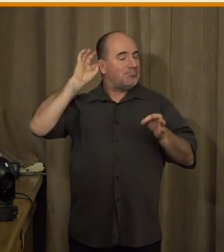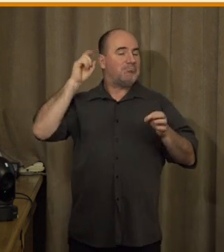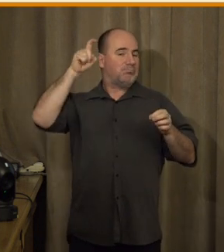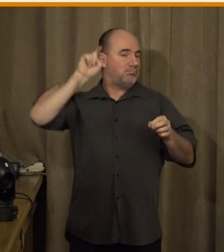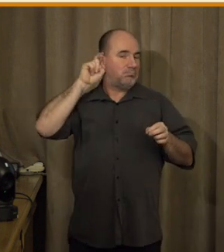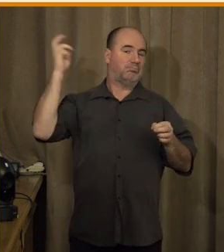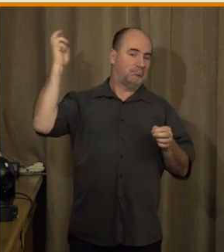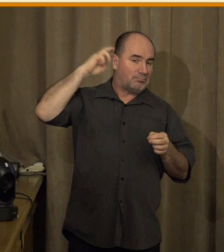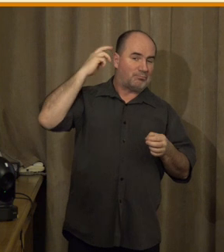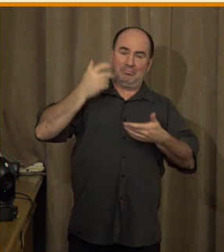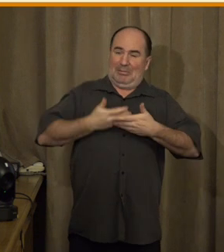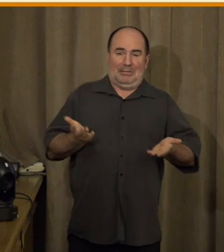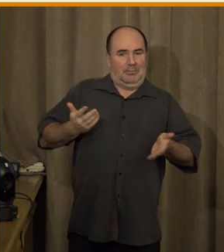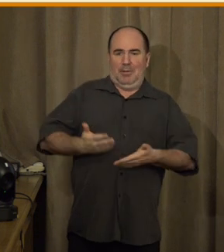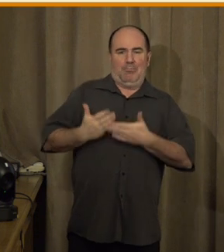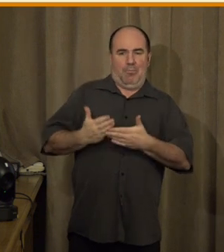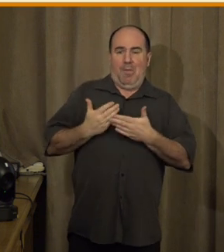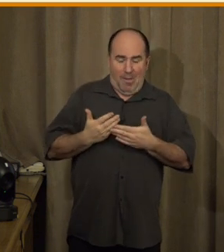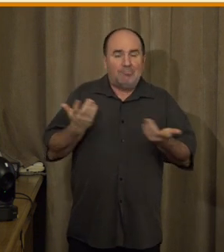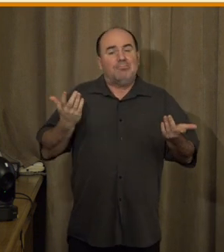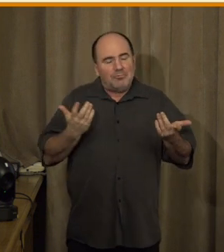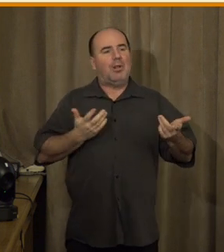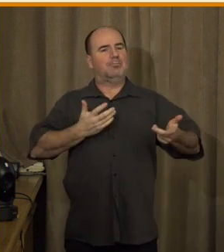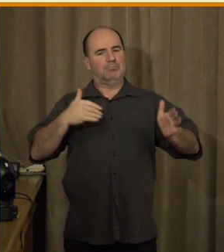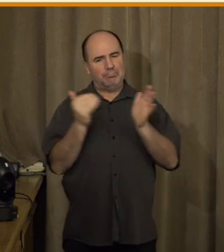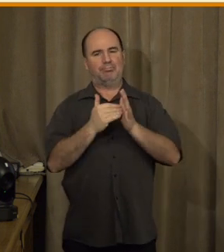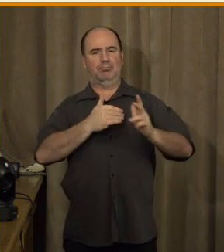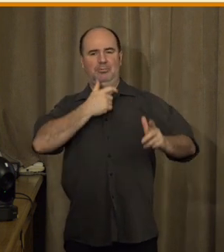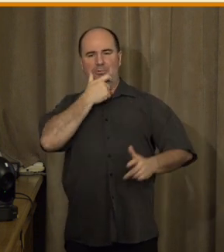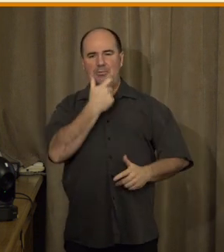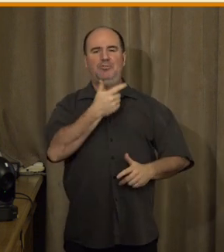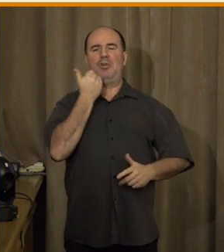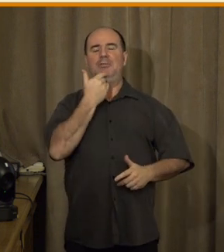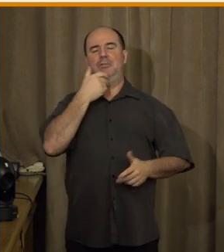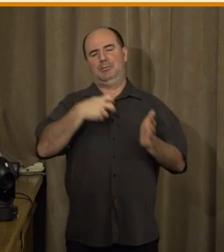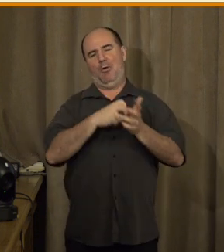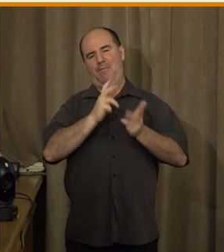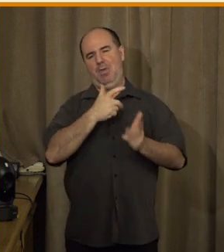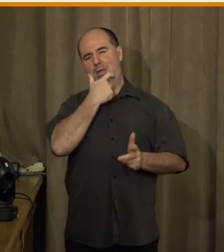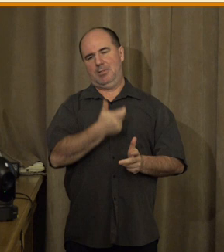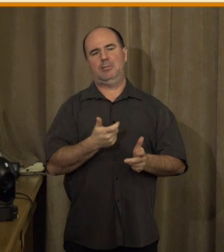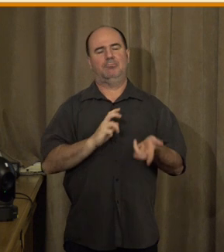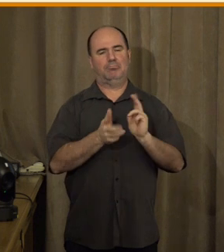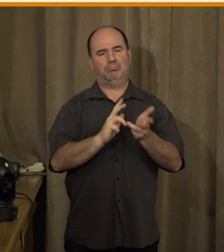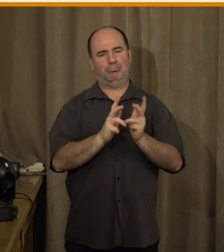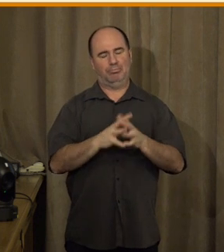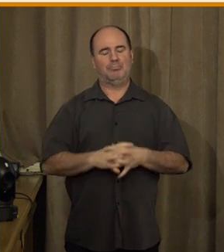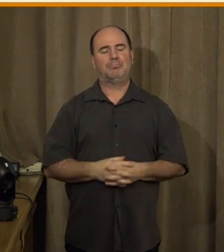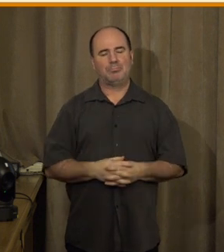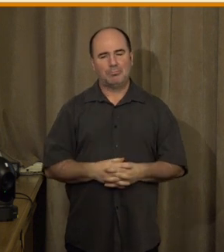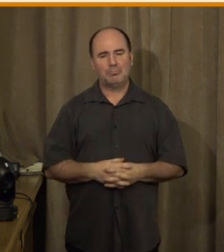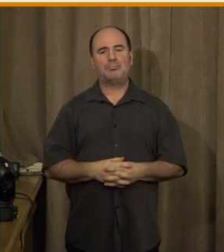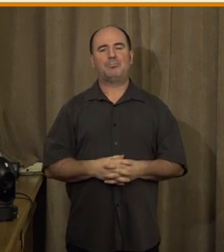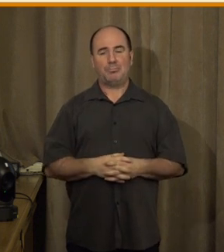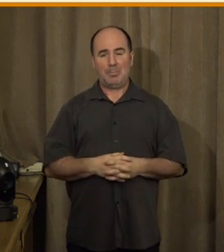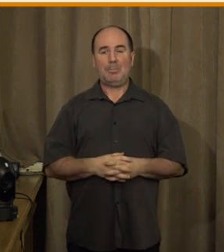a komunikují v českém znakovém jazyce. Tady to úvolní video právě ukazovalo, že český znakový jazyk